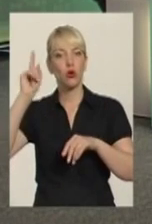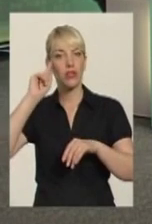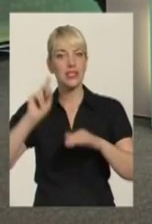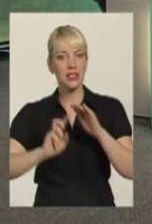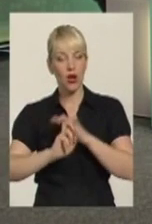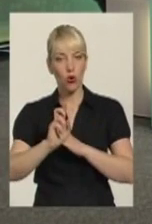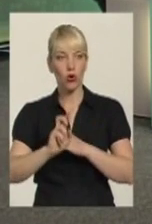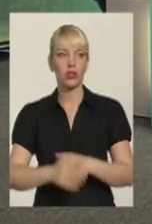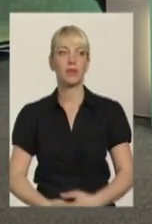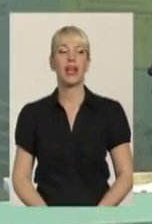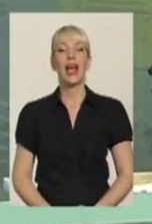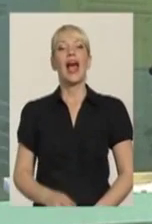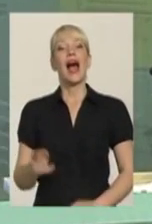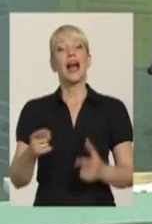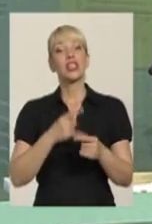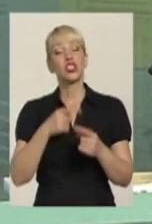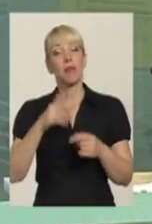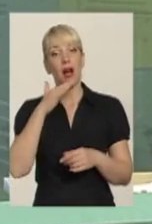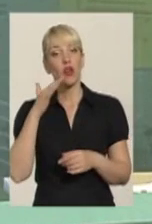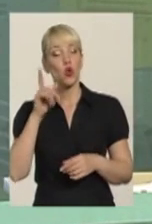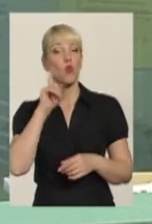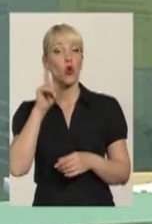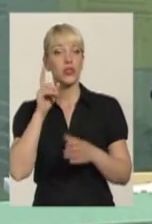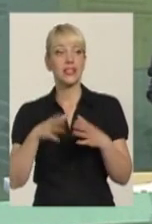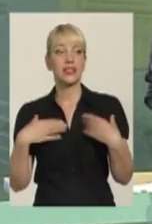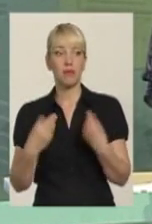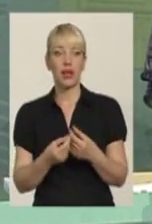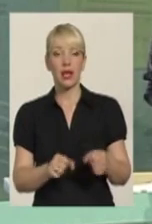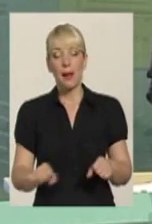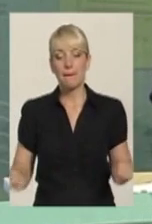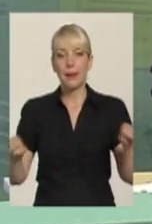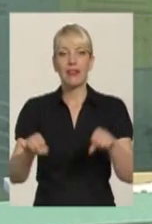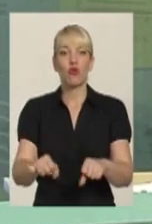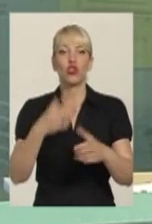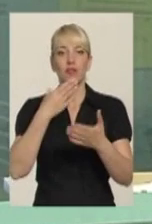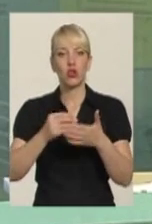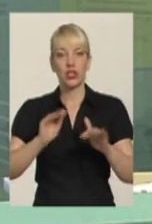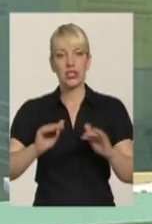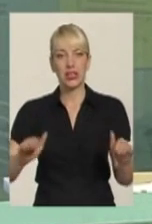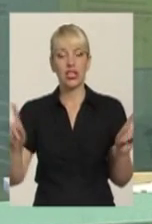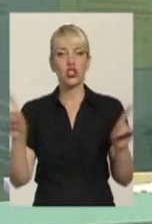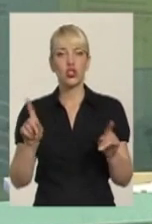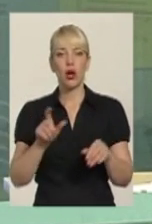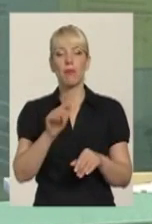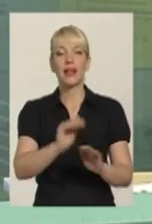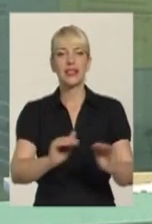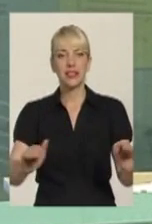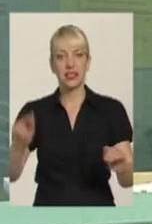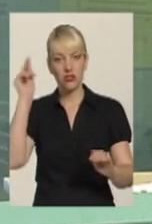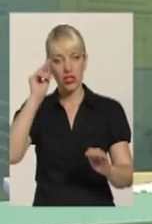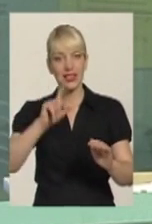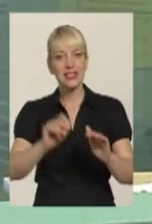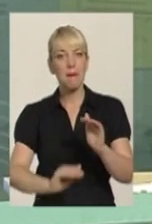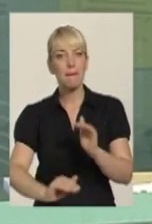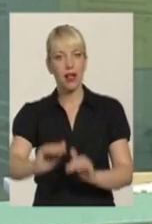люди. Чи багато молодих родин, молодих сімей приводять своїх маленьких дітей для того, аби вони вчили з маличку мову?